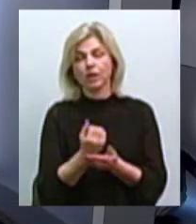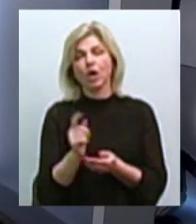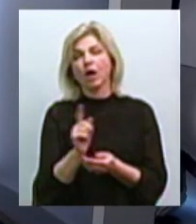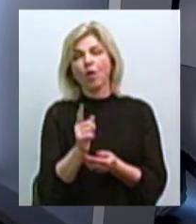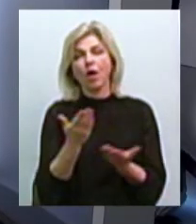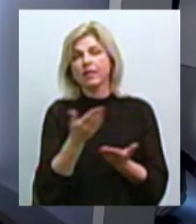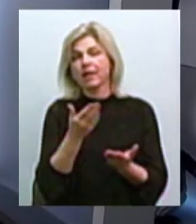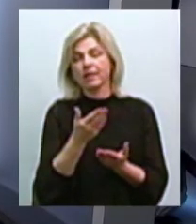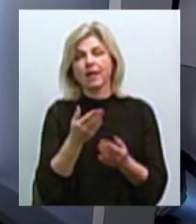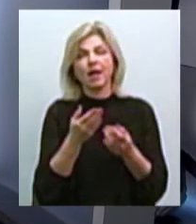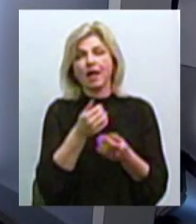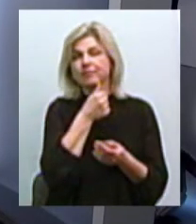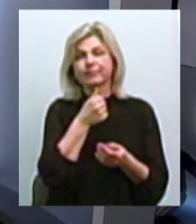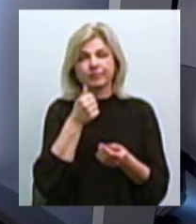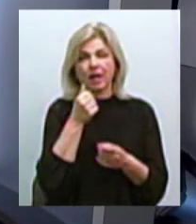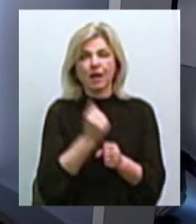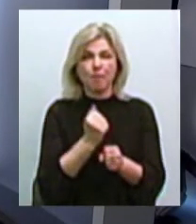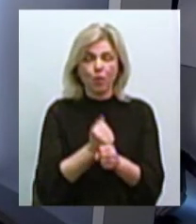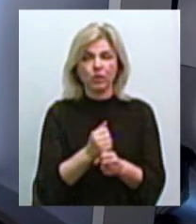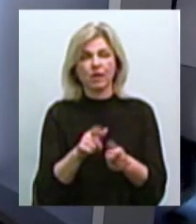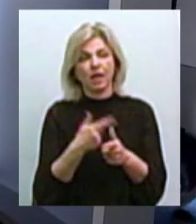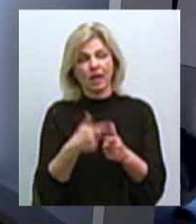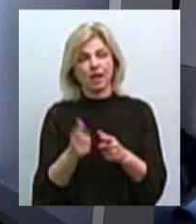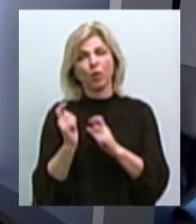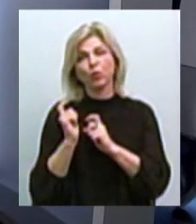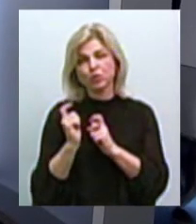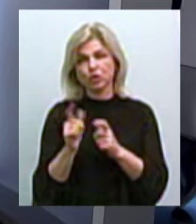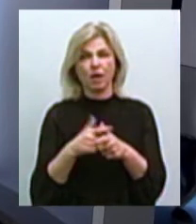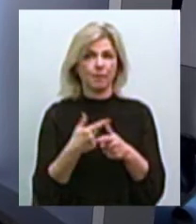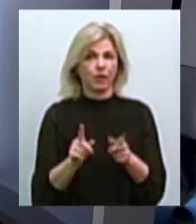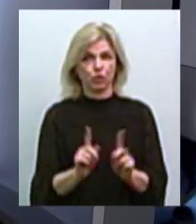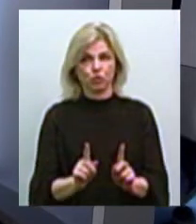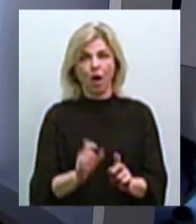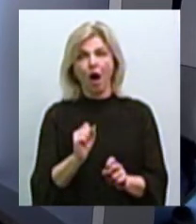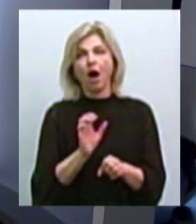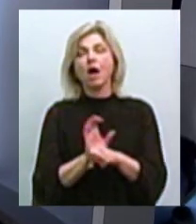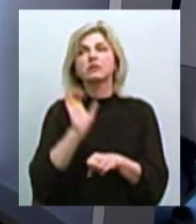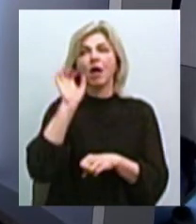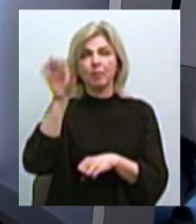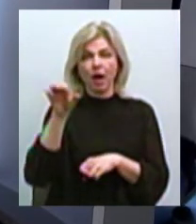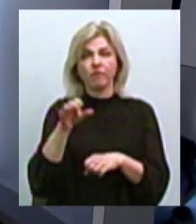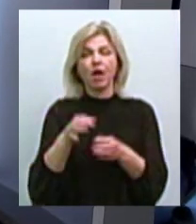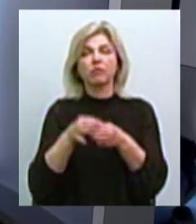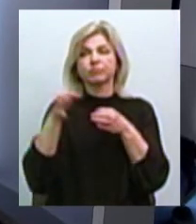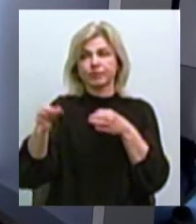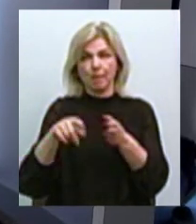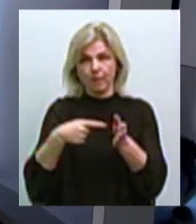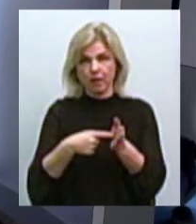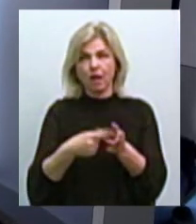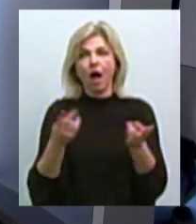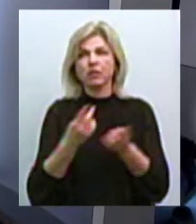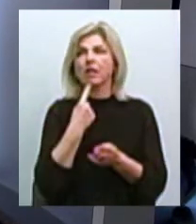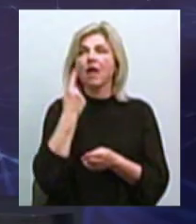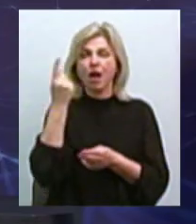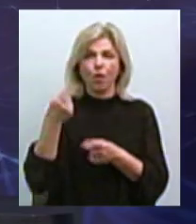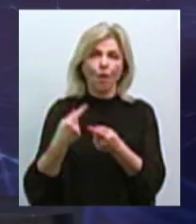нелегальна робота, т.е. на ринці грузчиками, либо ще якимось форматом. А то завозуть за місто, і потім... ще треба повернутися, да,